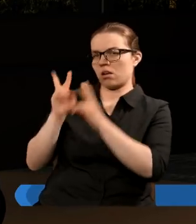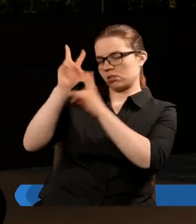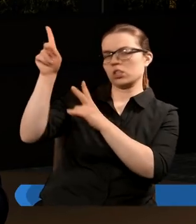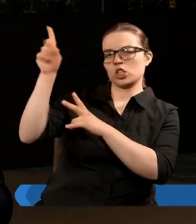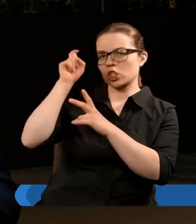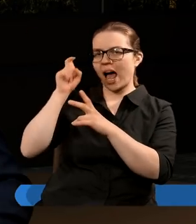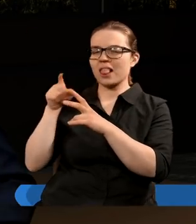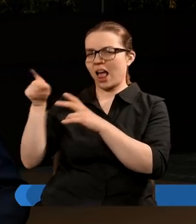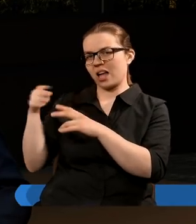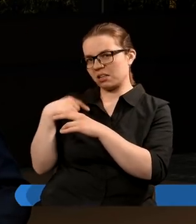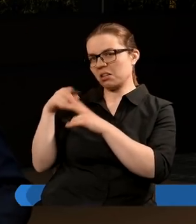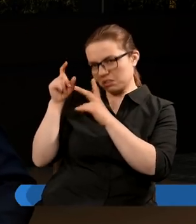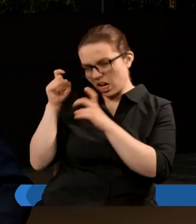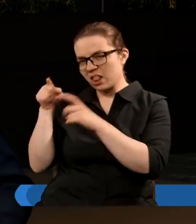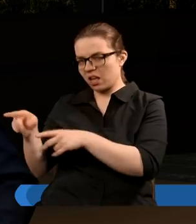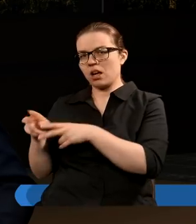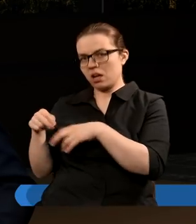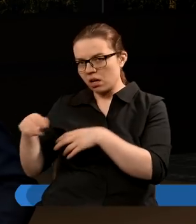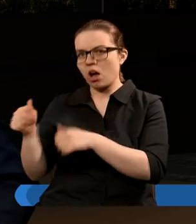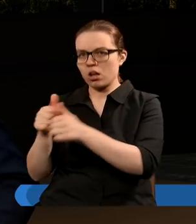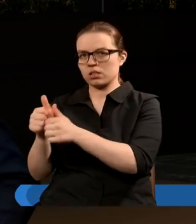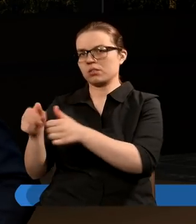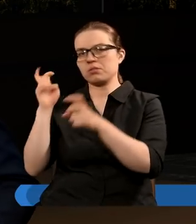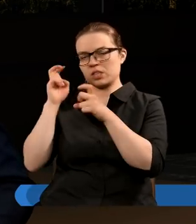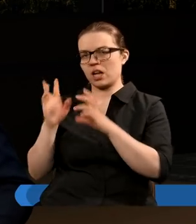nie chodzę za tą bestią i jestem